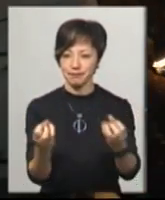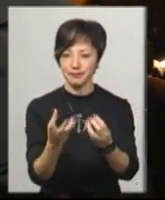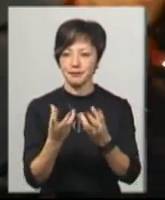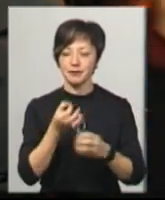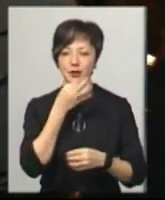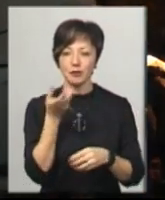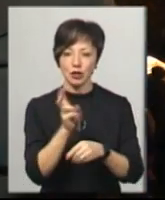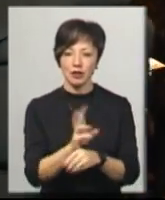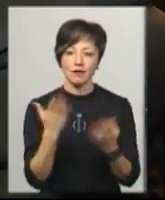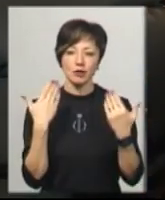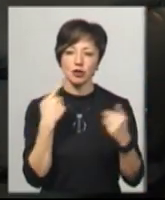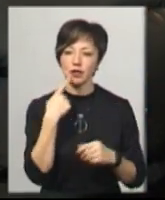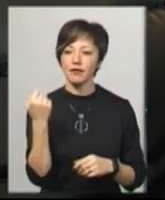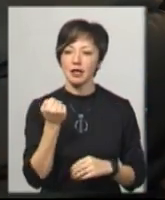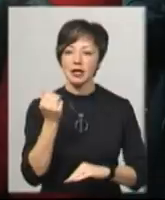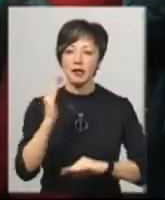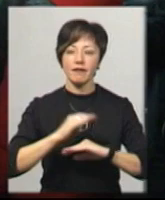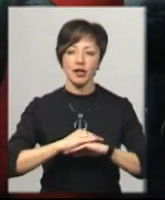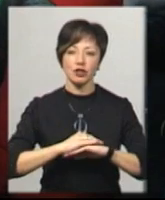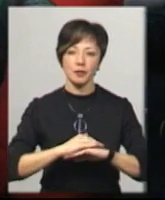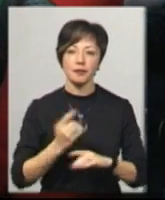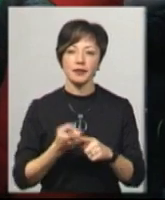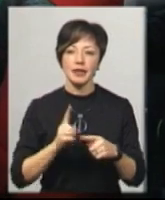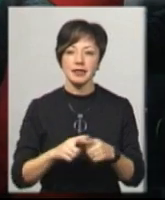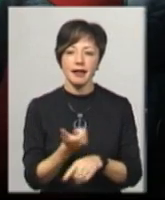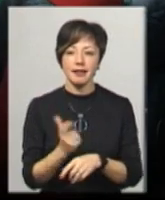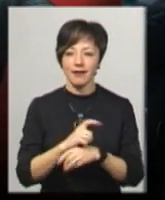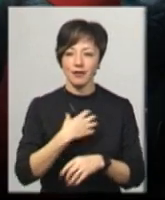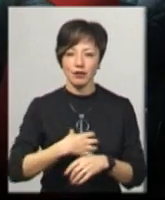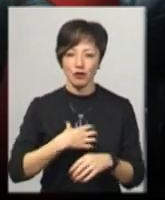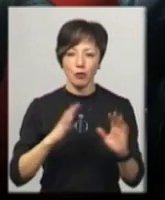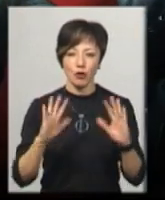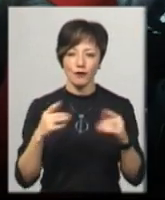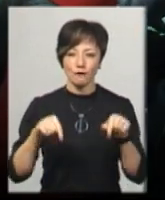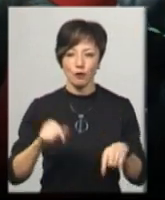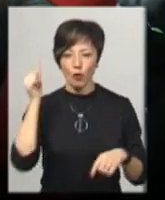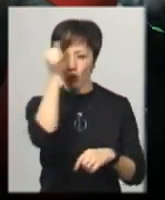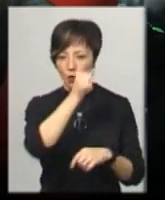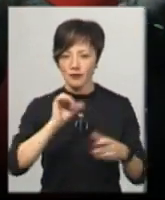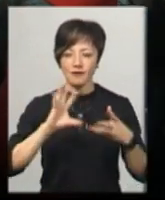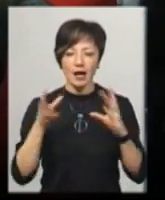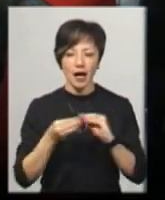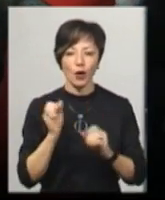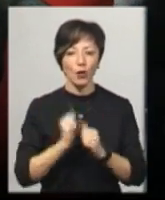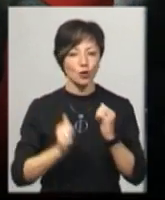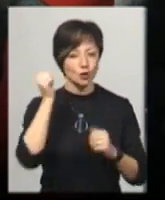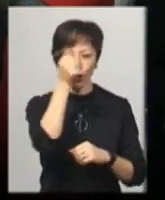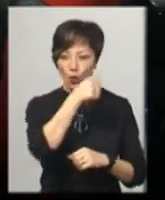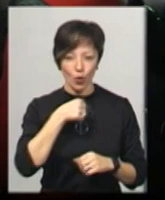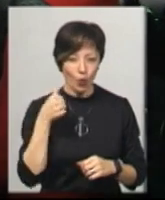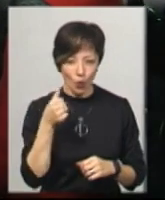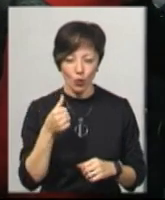в недільний вечір. Це найважлива подія в цьому році і взагалі кожного року